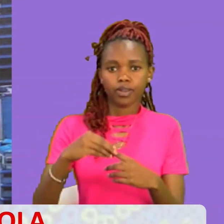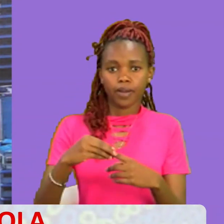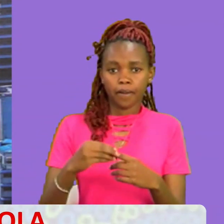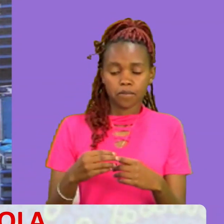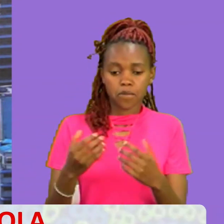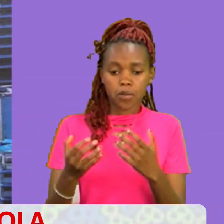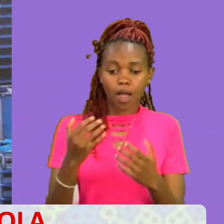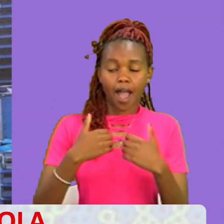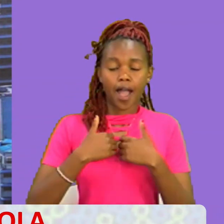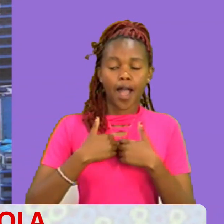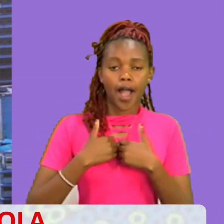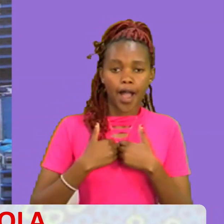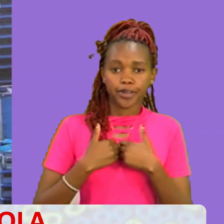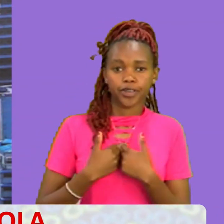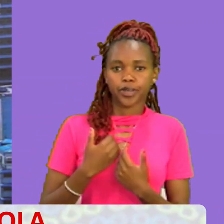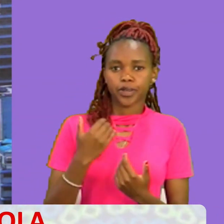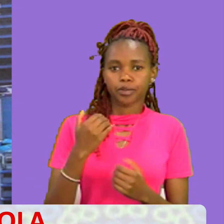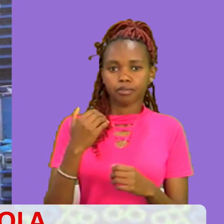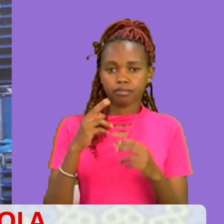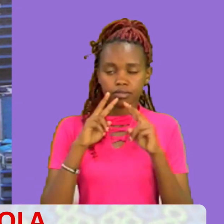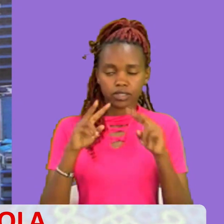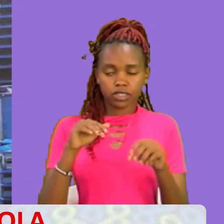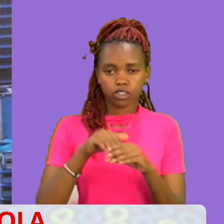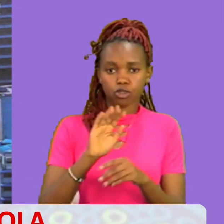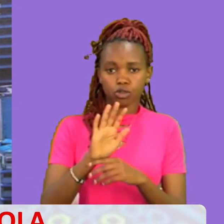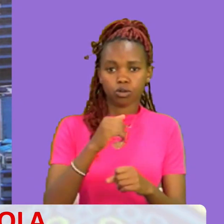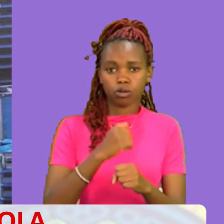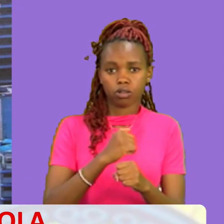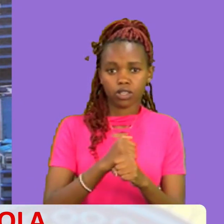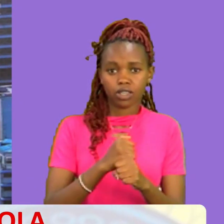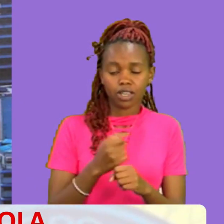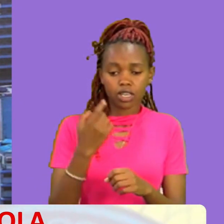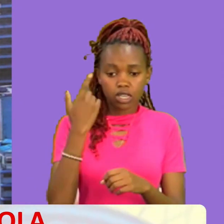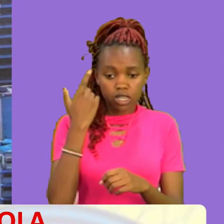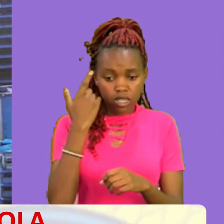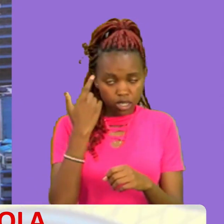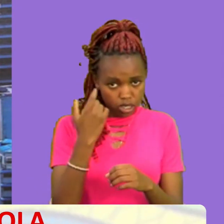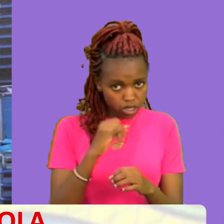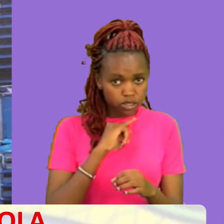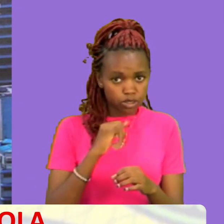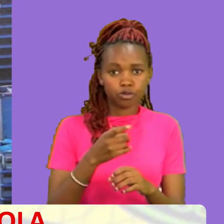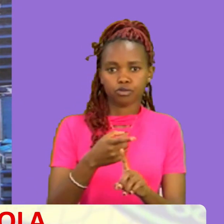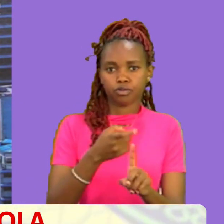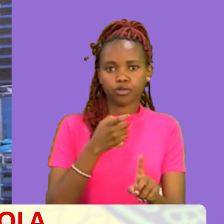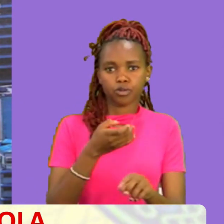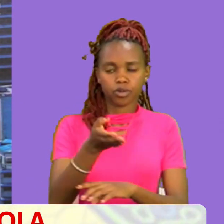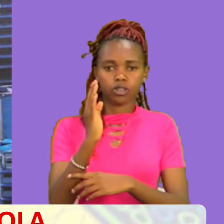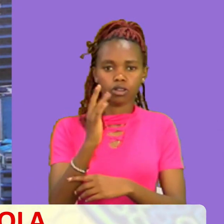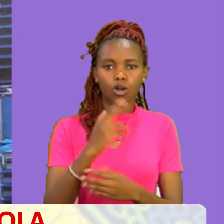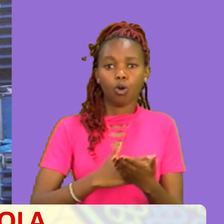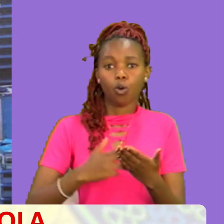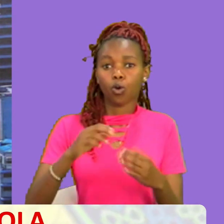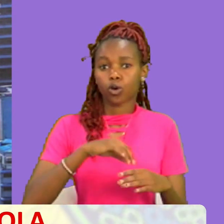mungu anasababisha amani ipatikani Ilikuamba Mushukuru badai Romu takatifu Yani